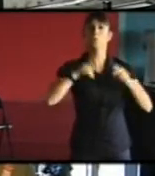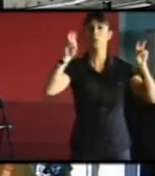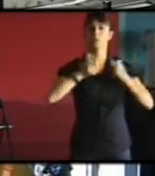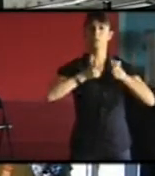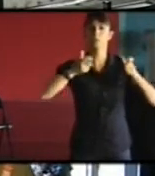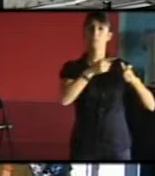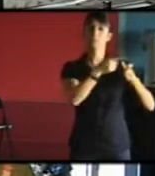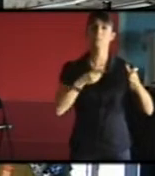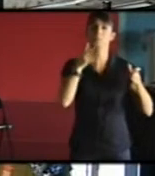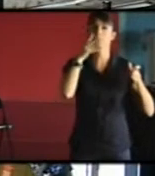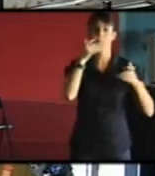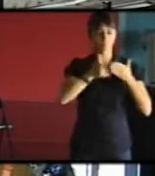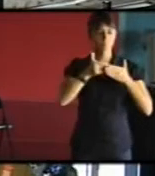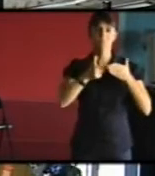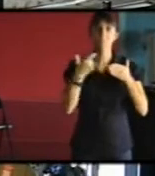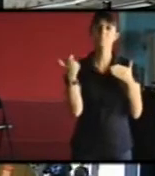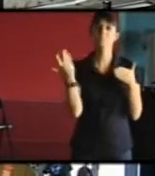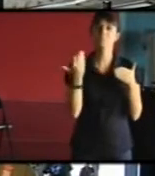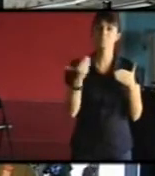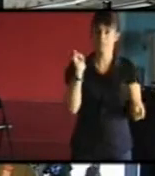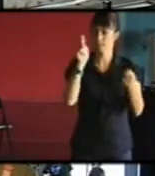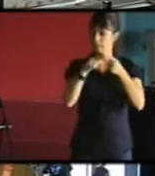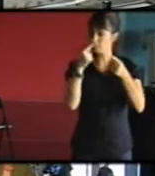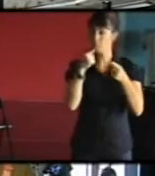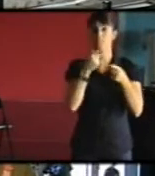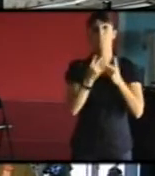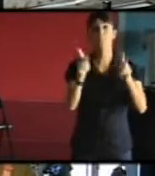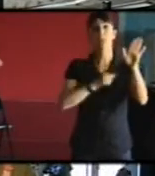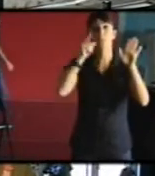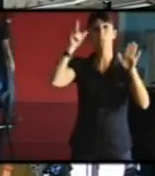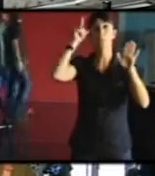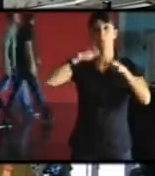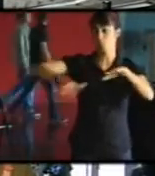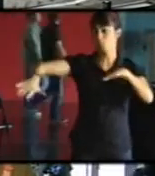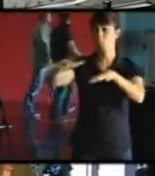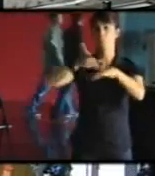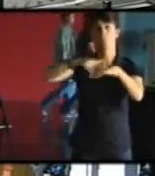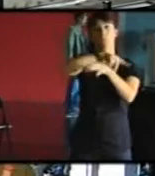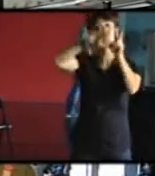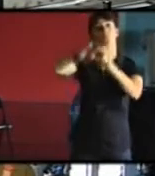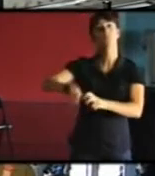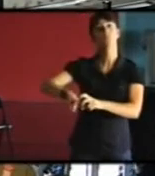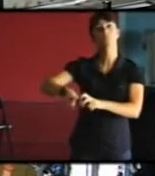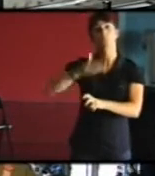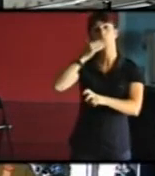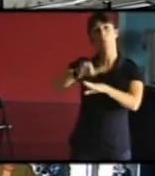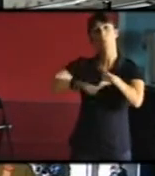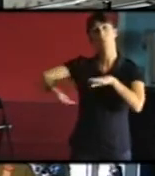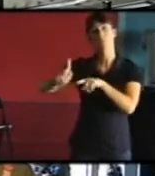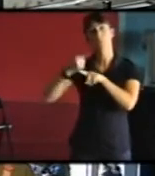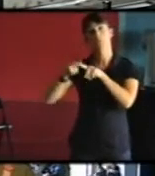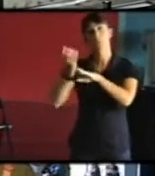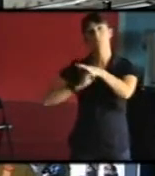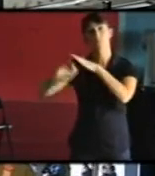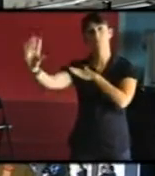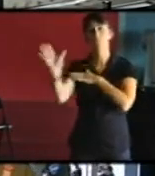l'agglomération lyonnaise. Et vous pouvez peut-être tout de suite lancer le film et parler sur